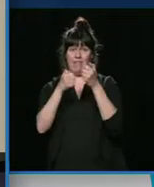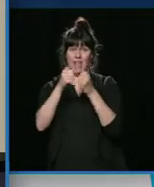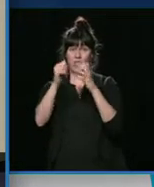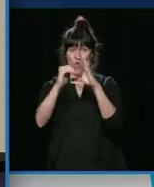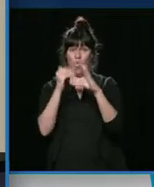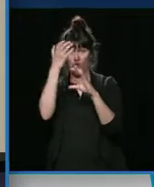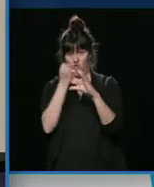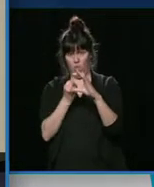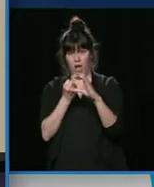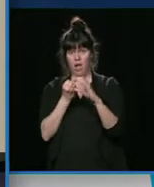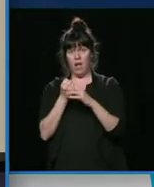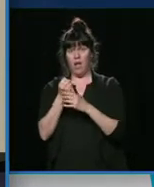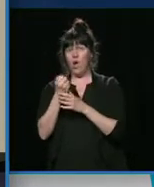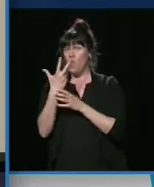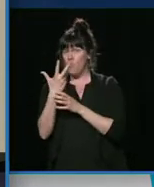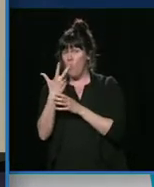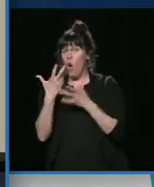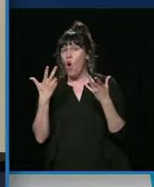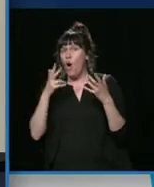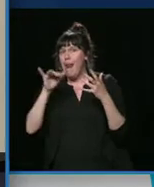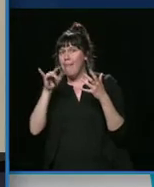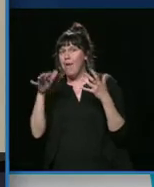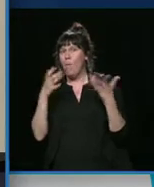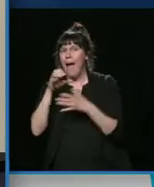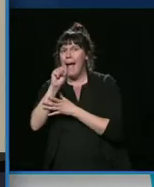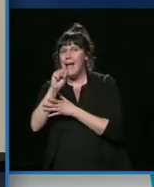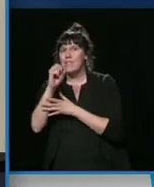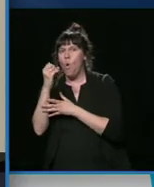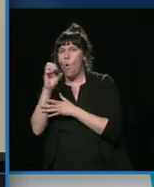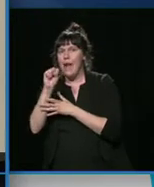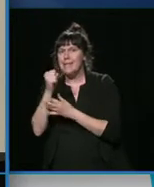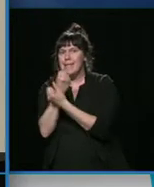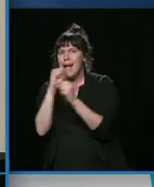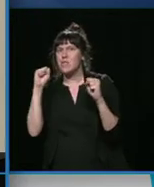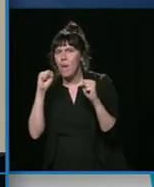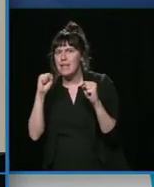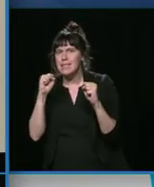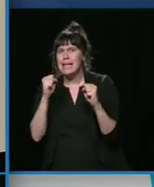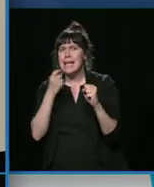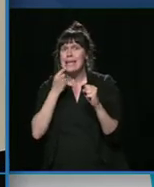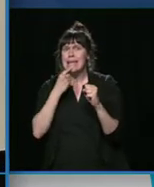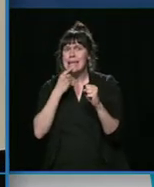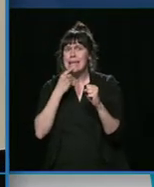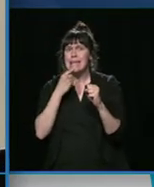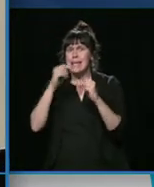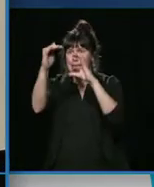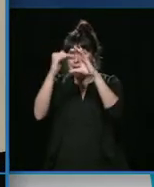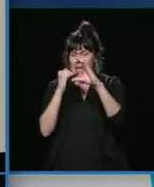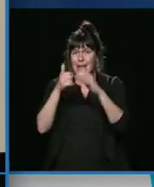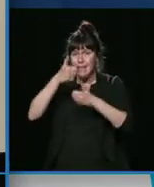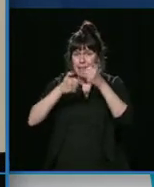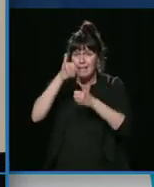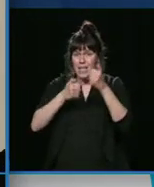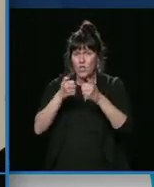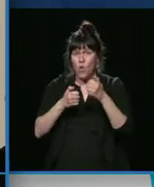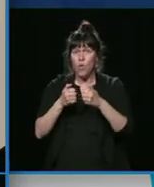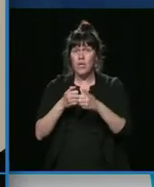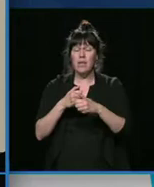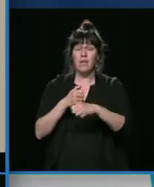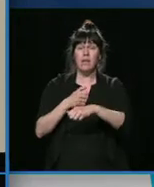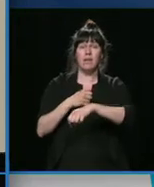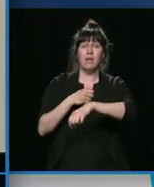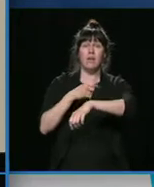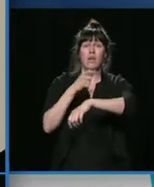S.O.S. Cet appel à l'aide, c'est celui du Dr Herman, qui est déjà au CHSLD Aaron, alors qu vient lui dire que le personnel a